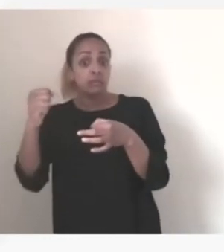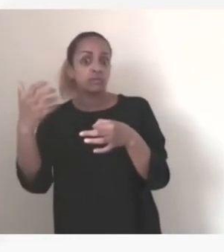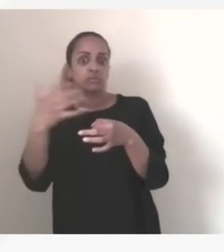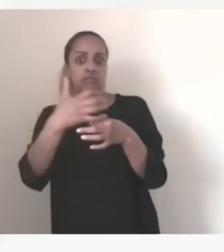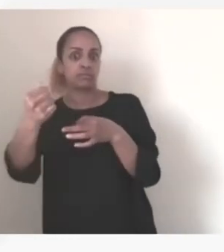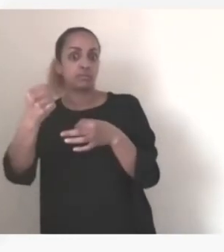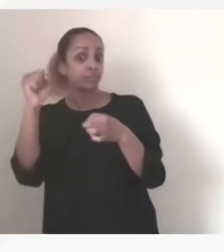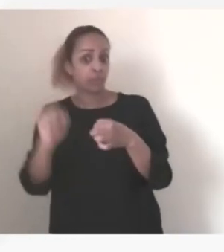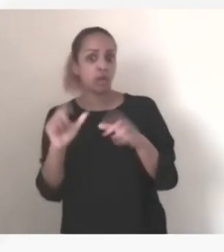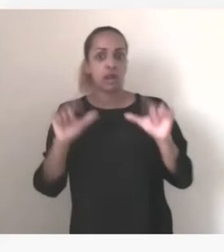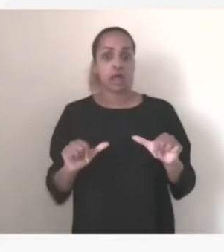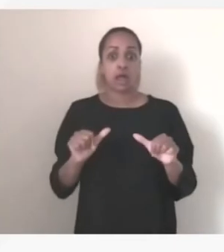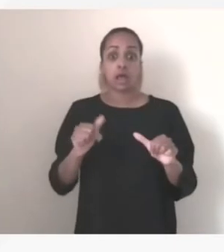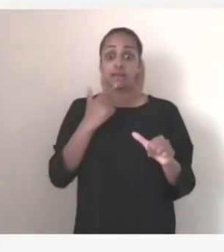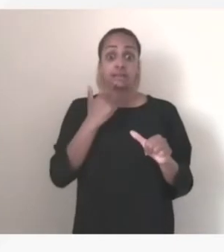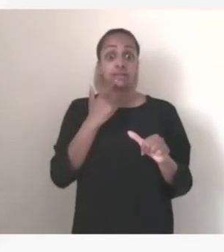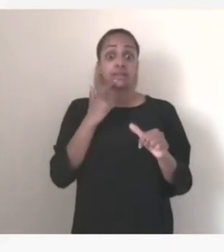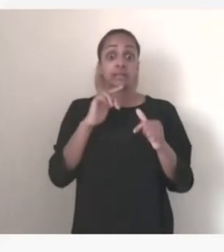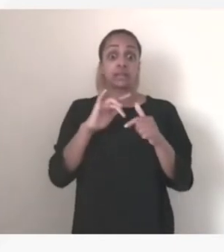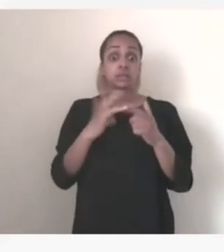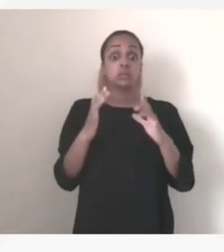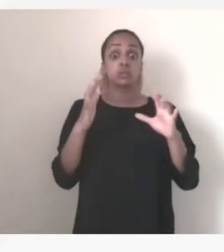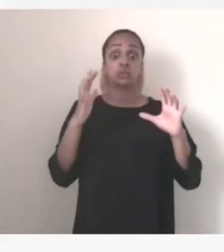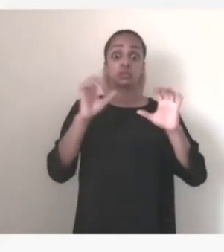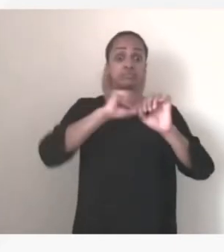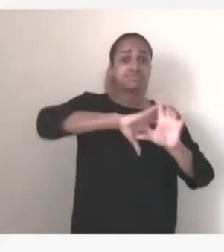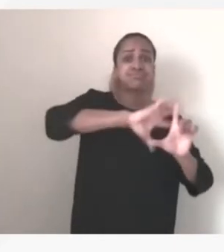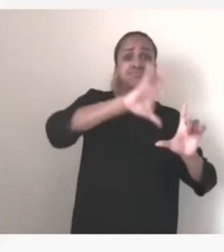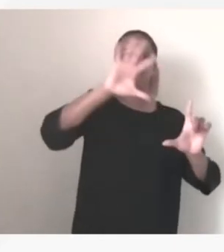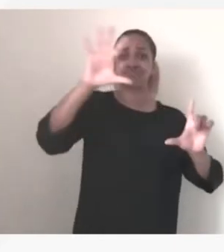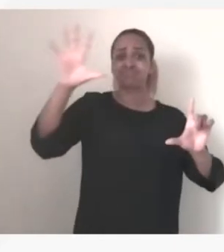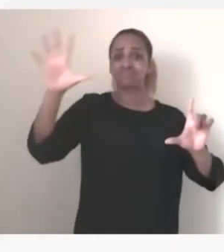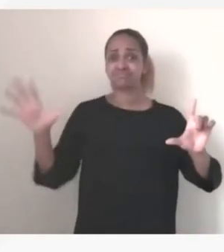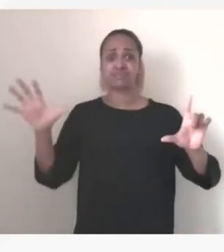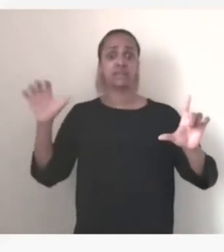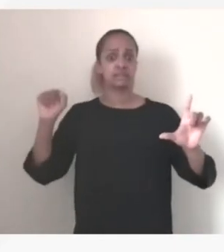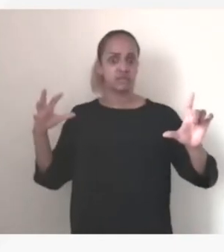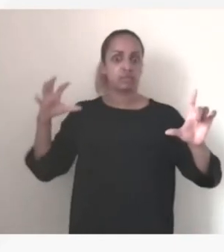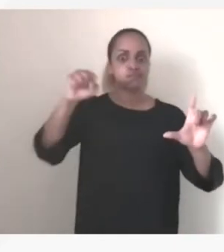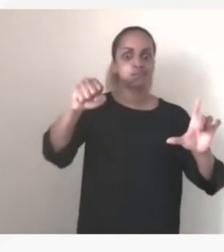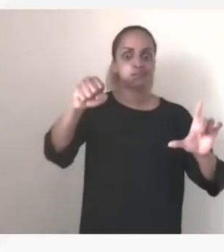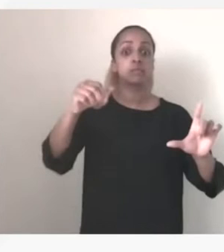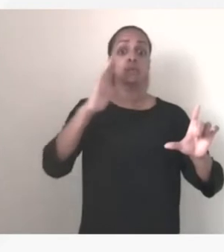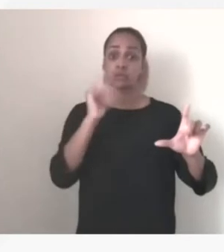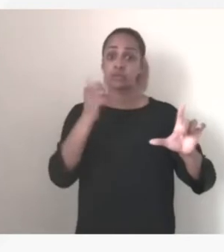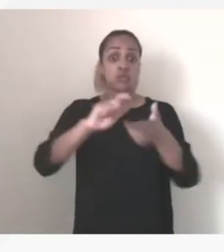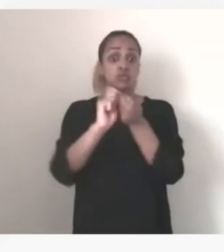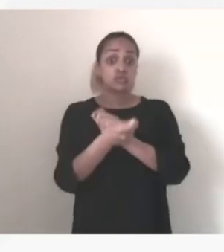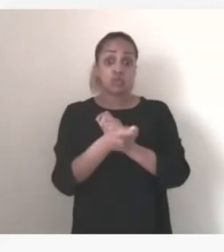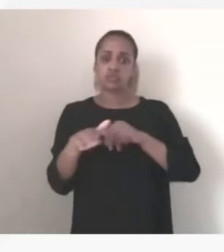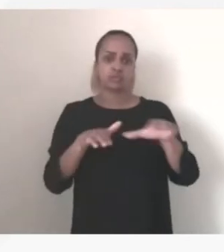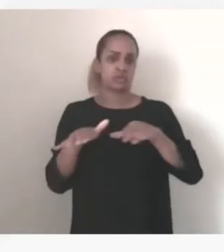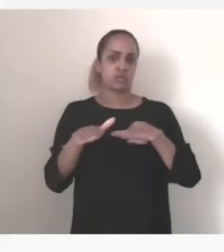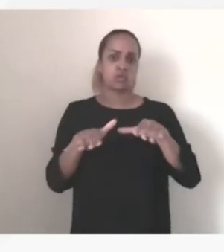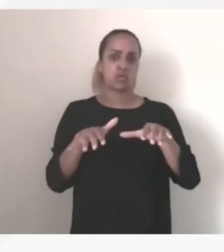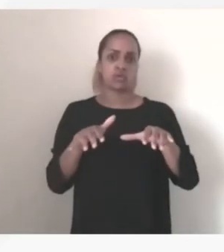d'un seul coup tout le continent qui est potentiellement point d'attaque, et donc, ça veut dire changer totalement notre façon d'envisager la